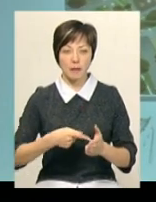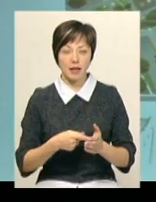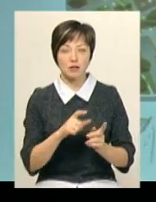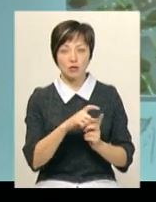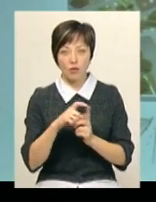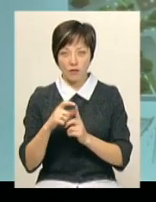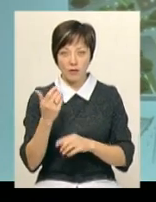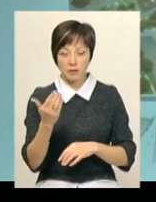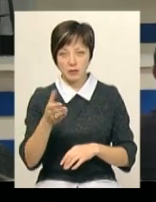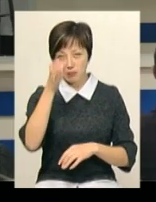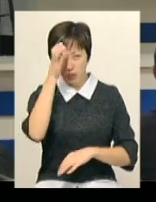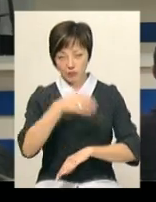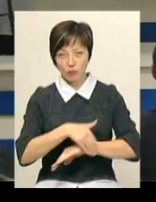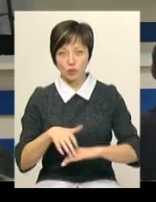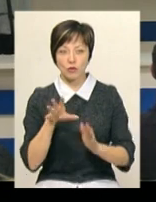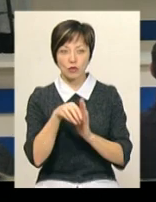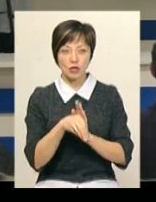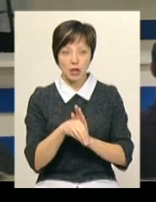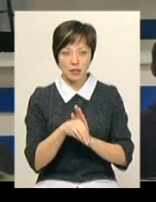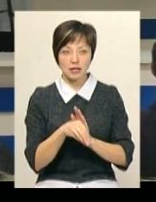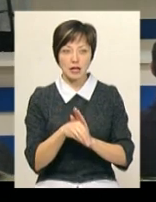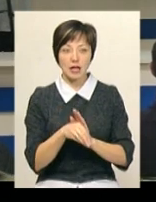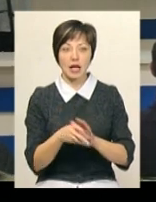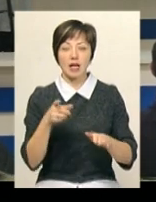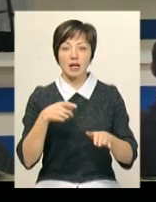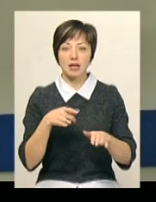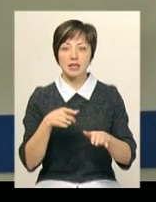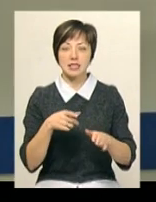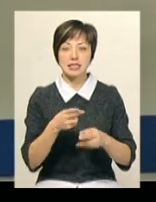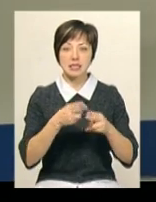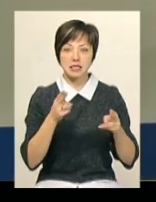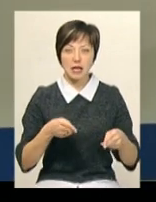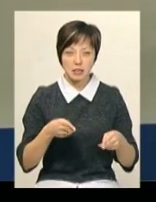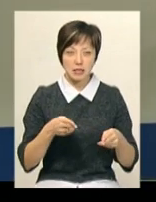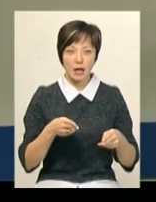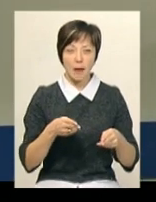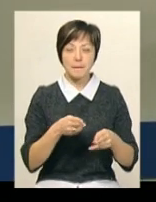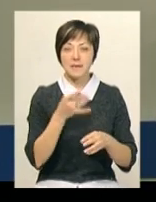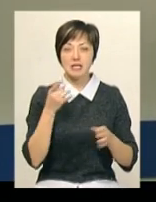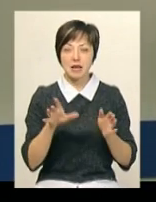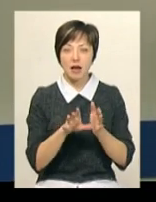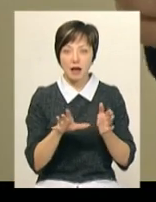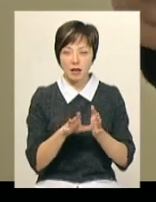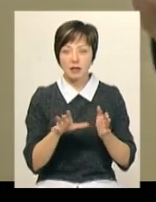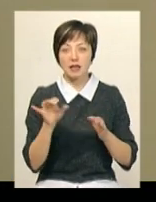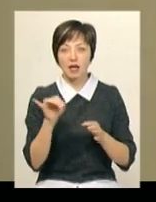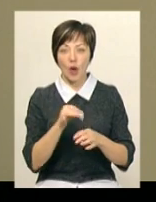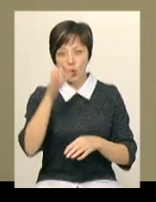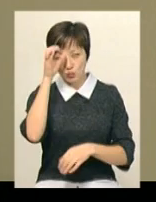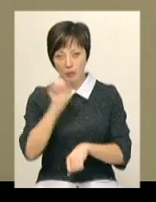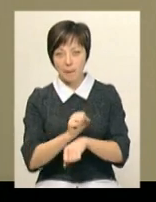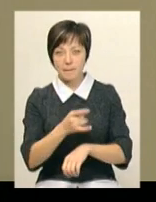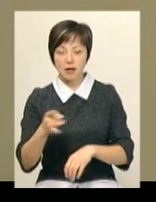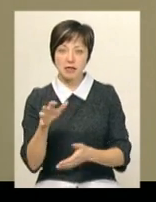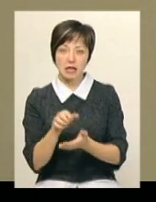Андрія Бражніка, смарт вулиці включають інклюзивні станції підзарядки гаджетів, пішохідні переходи зі стрівками та розумні парковки, де можна